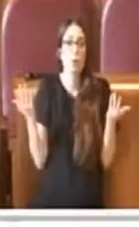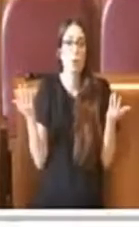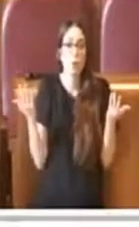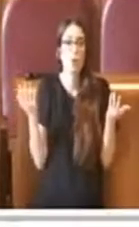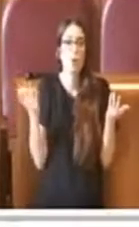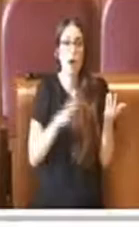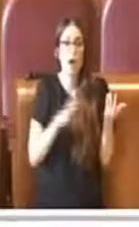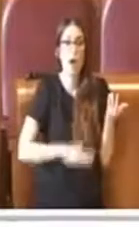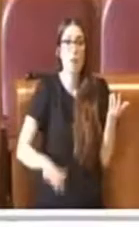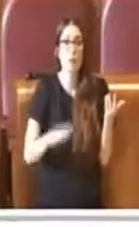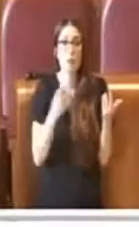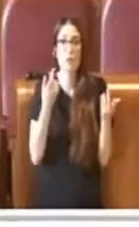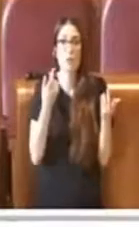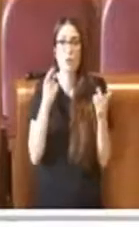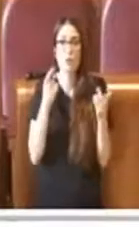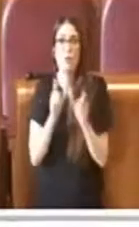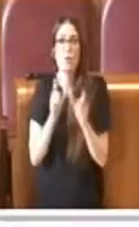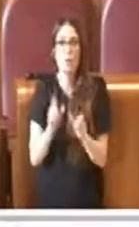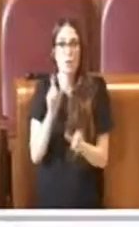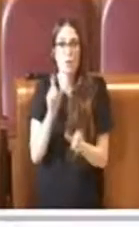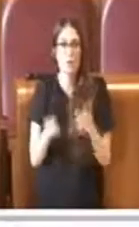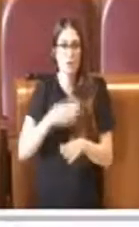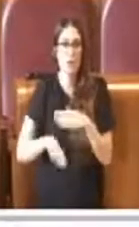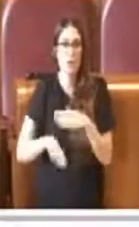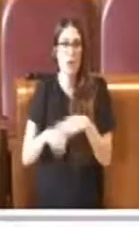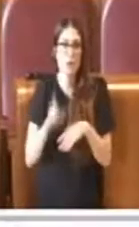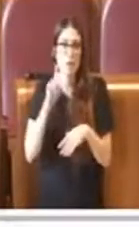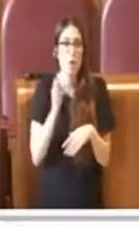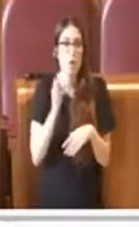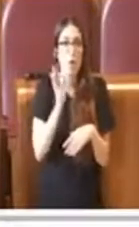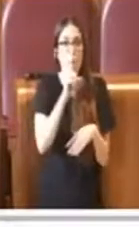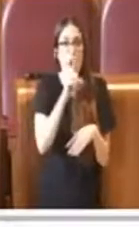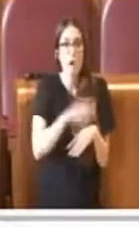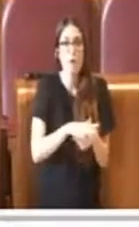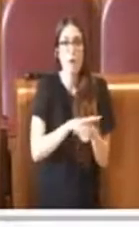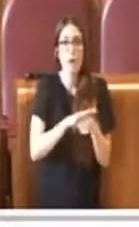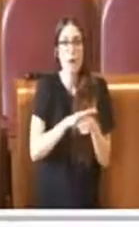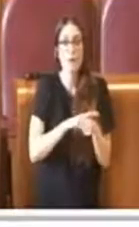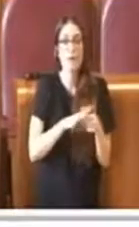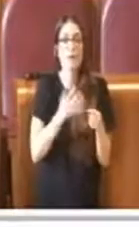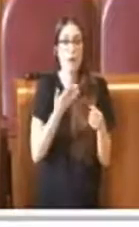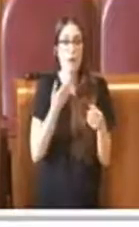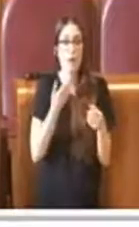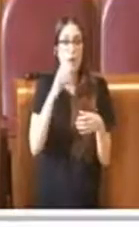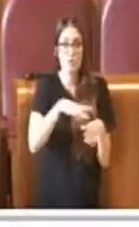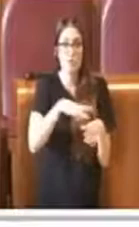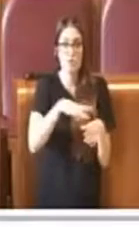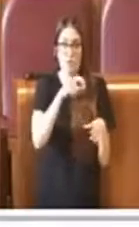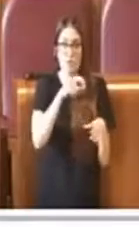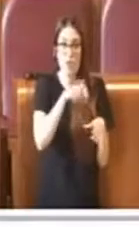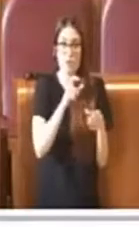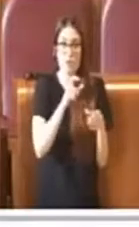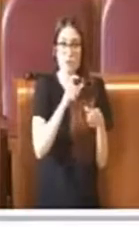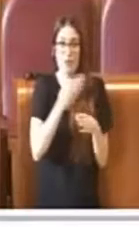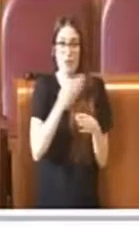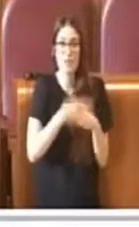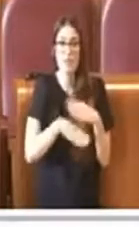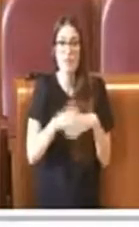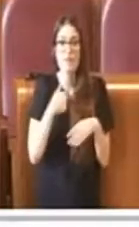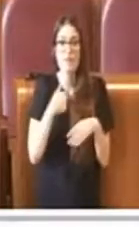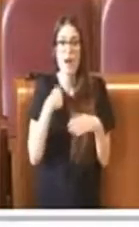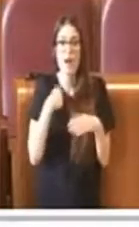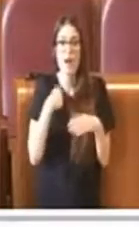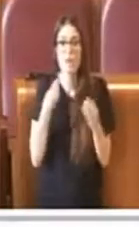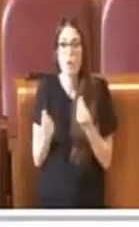riguarda i cittadini con disabilità, ma anche i loro familiari, i loro rappresentanti perché di fatto hanno delle difficoltà spesso di lasciare i loro